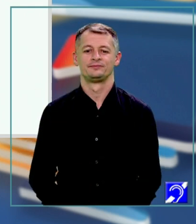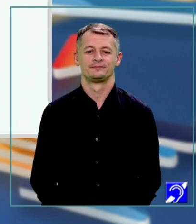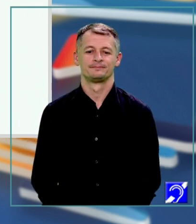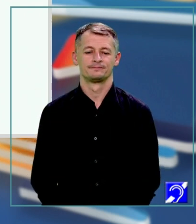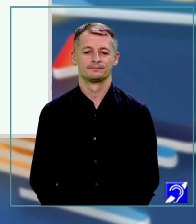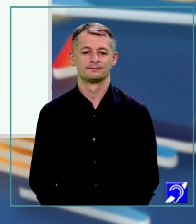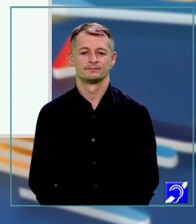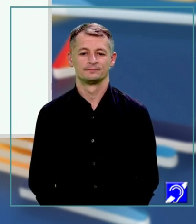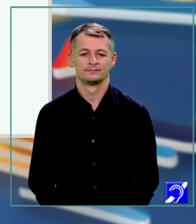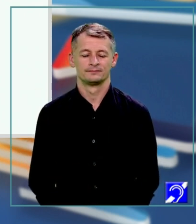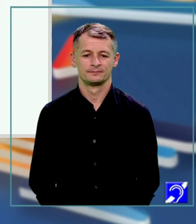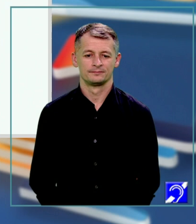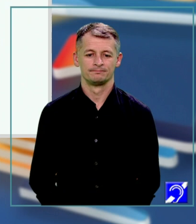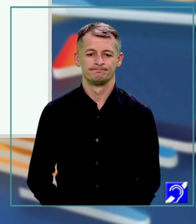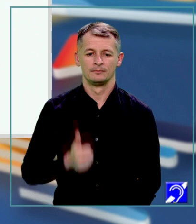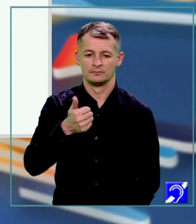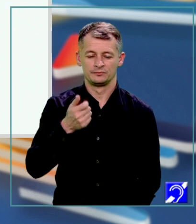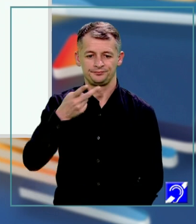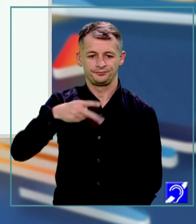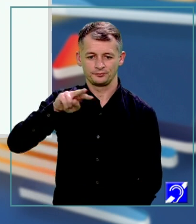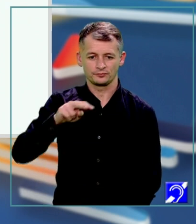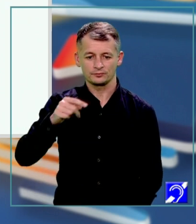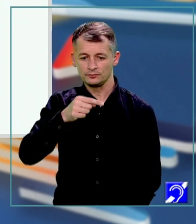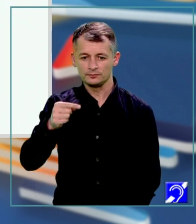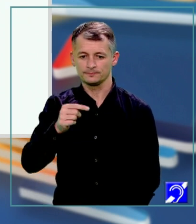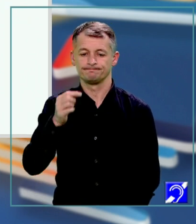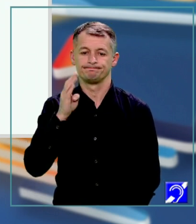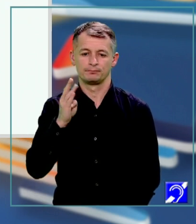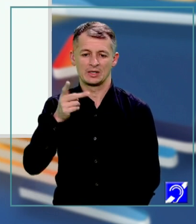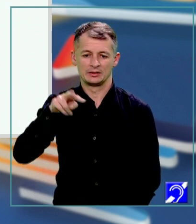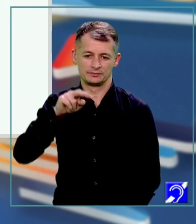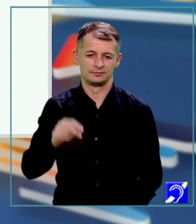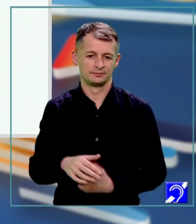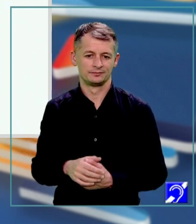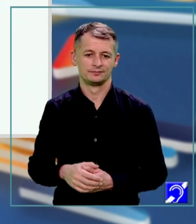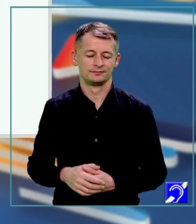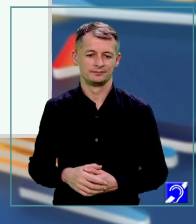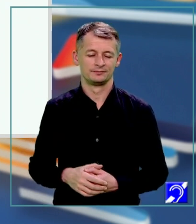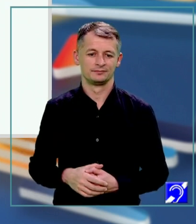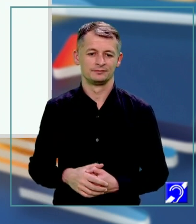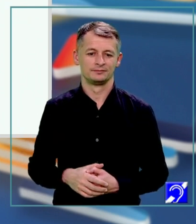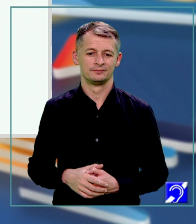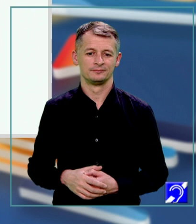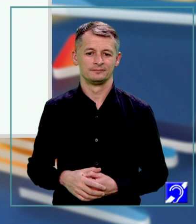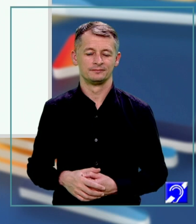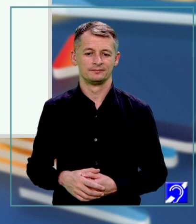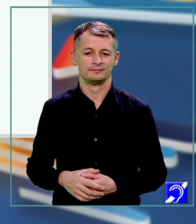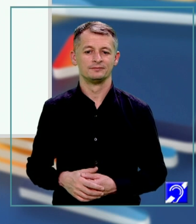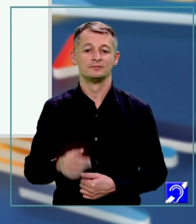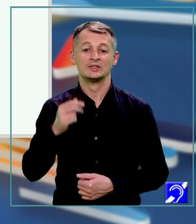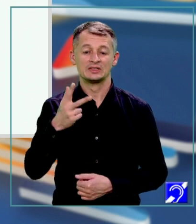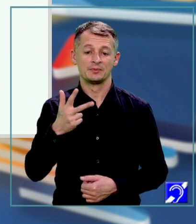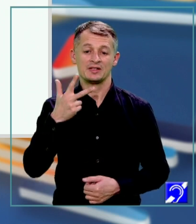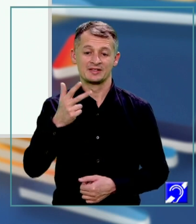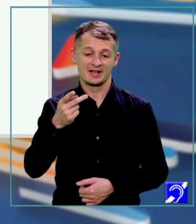formula era A la a doua minus B la a doua. În cazul nostru A-ul e 3 și B-ul e radical din 5. Deci 3 la a